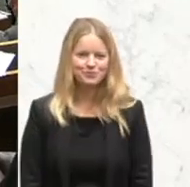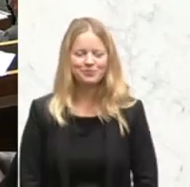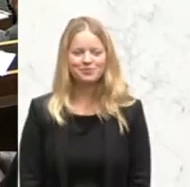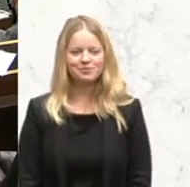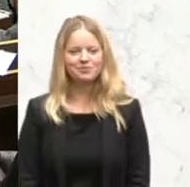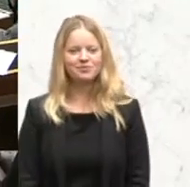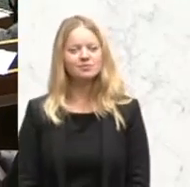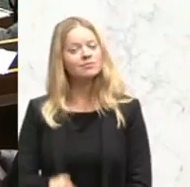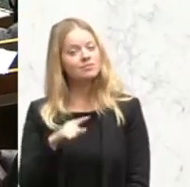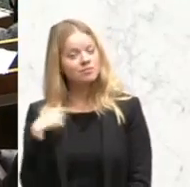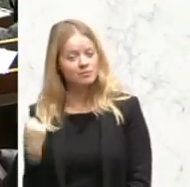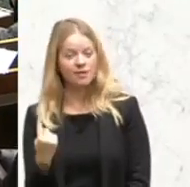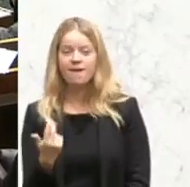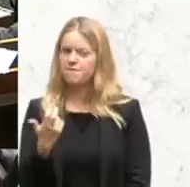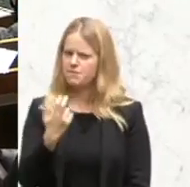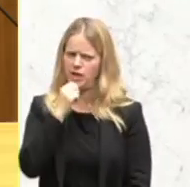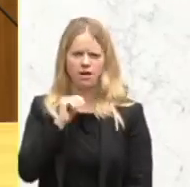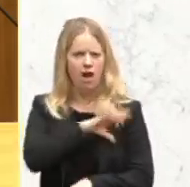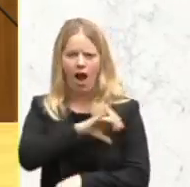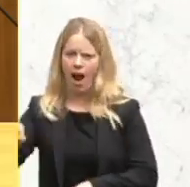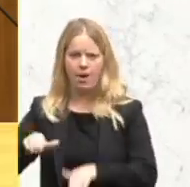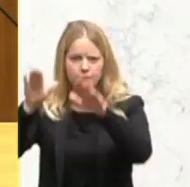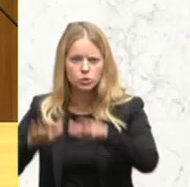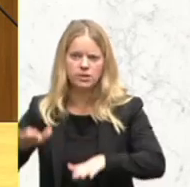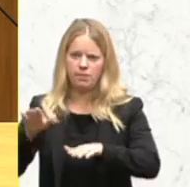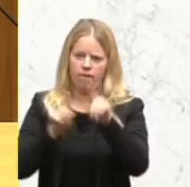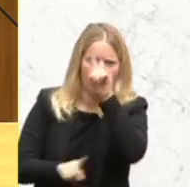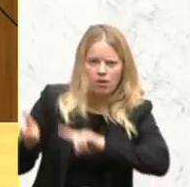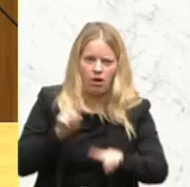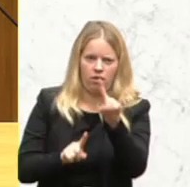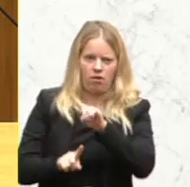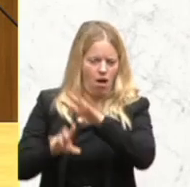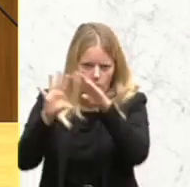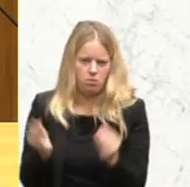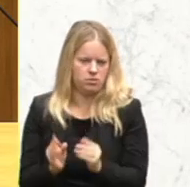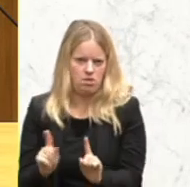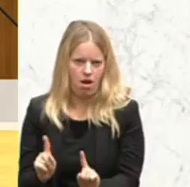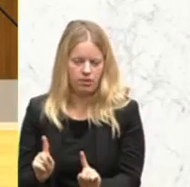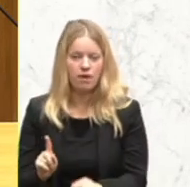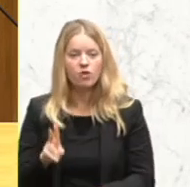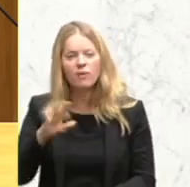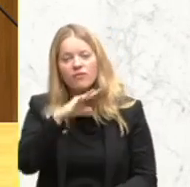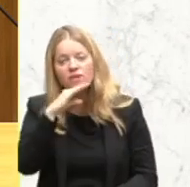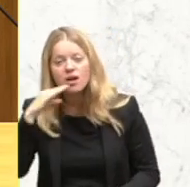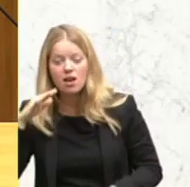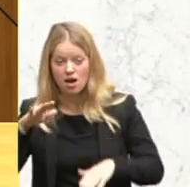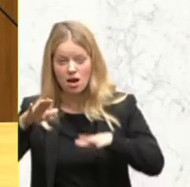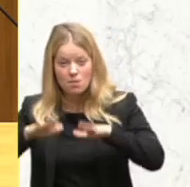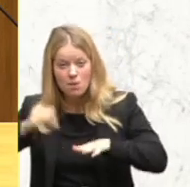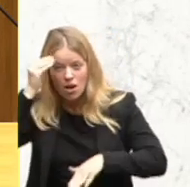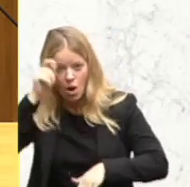Wir wollen Muslime nicht unter Generalverdacht stellen, denn viele gläubige Muslime sind selbst erschüttert, dass